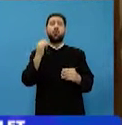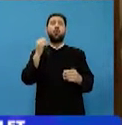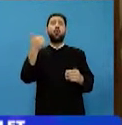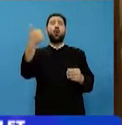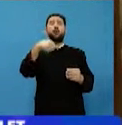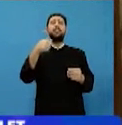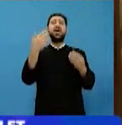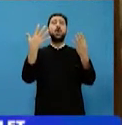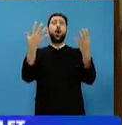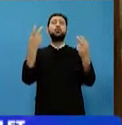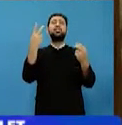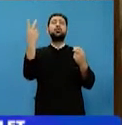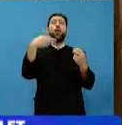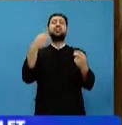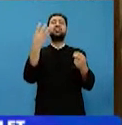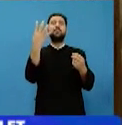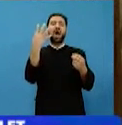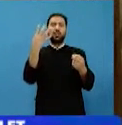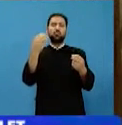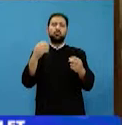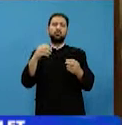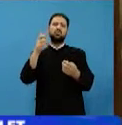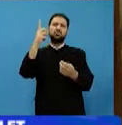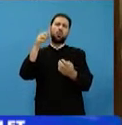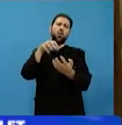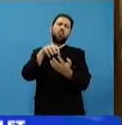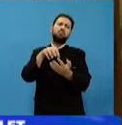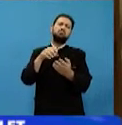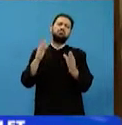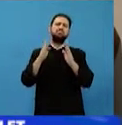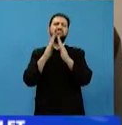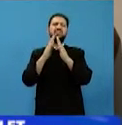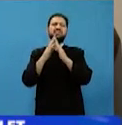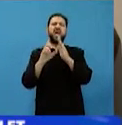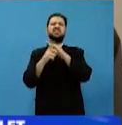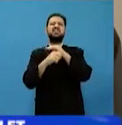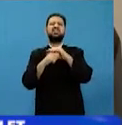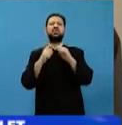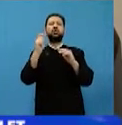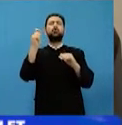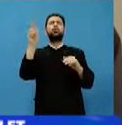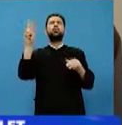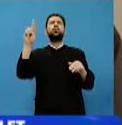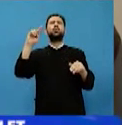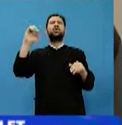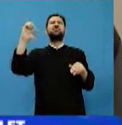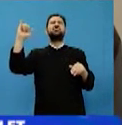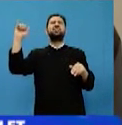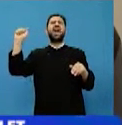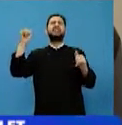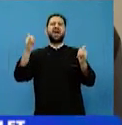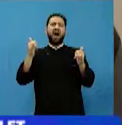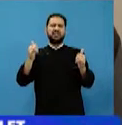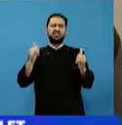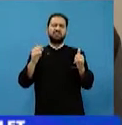o localitate în Turcia de astăzi. Acolo era o zonă colonizată de greci și în